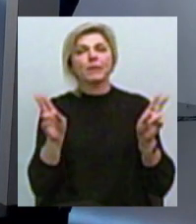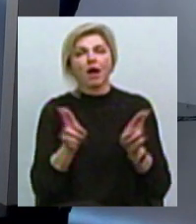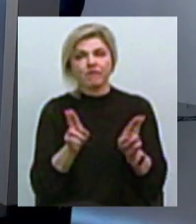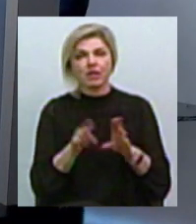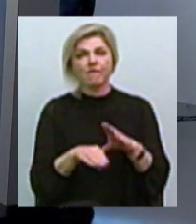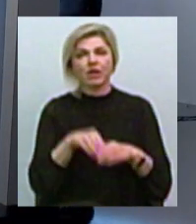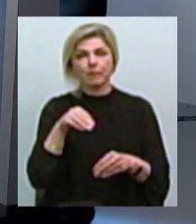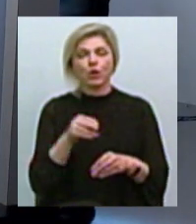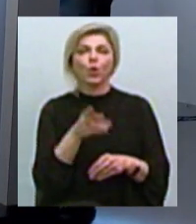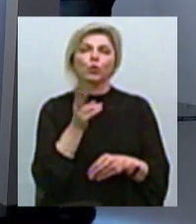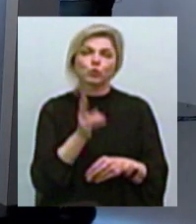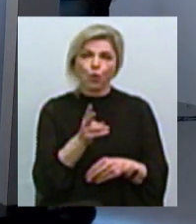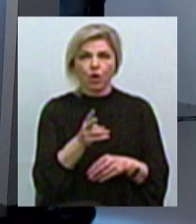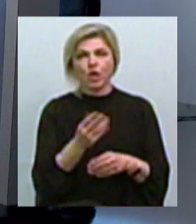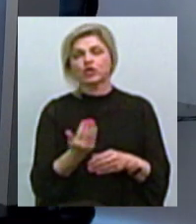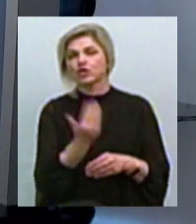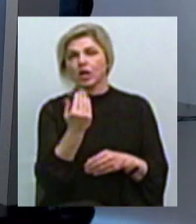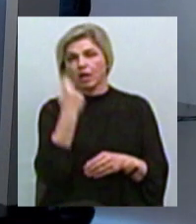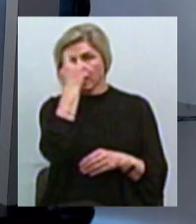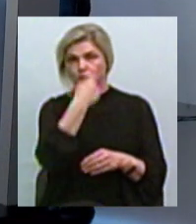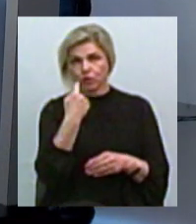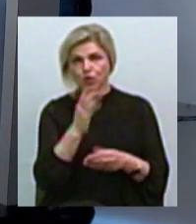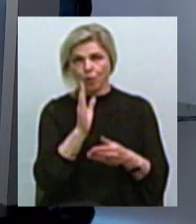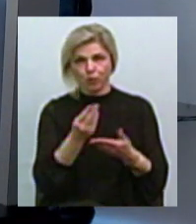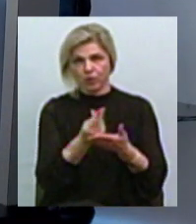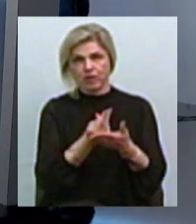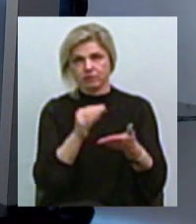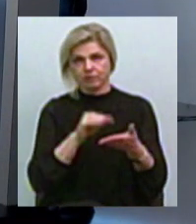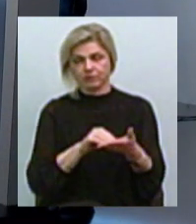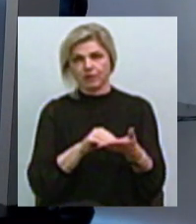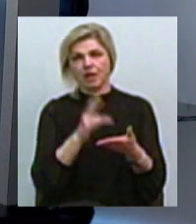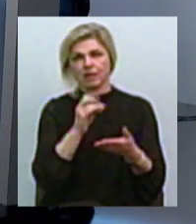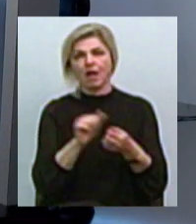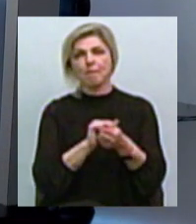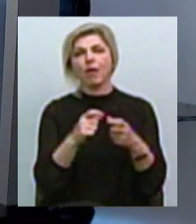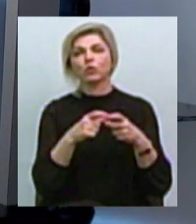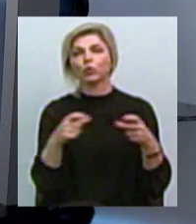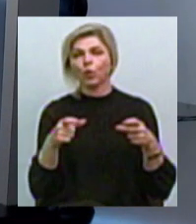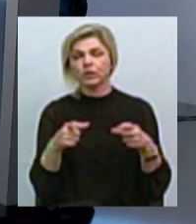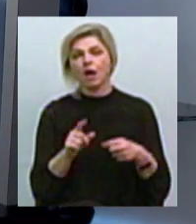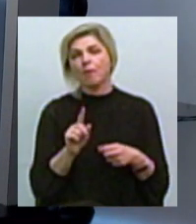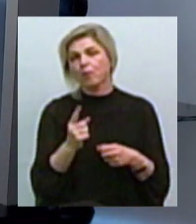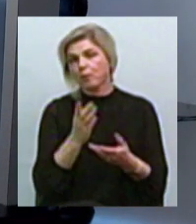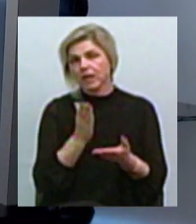хто саме Чия постать буде таким чиномовічна на банкноті Адже є